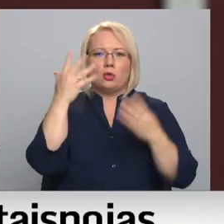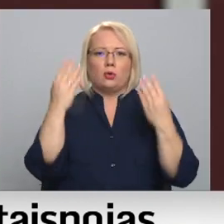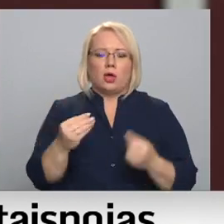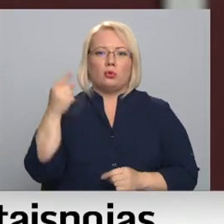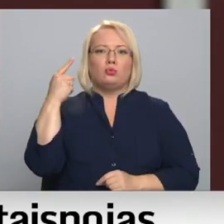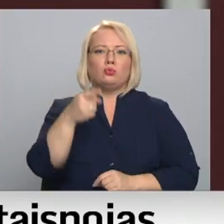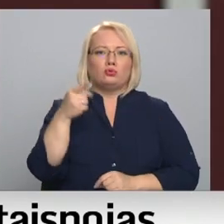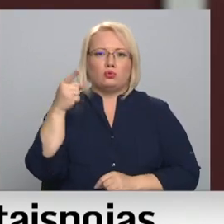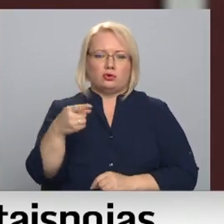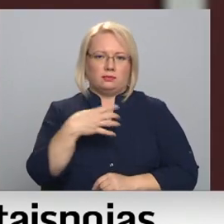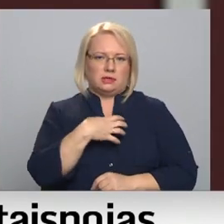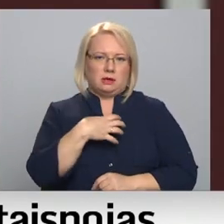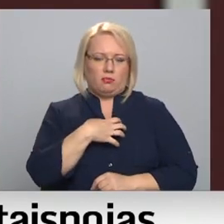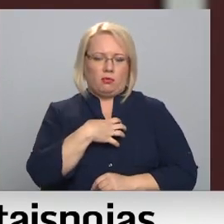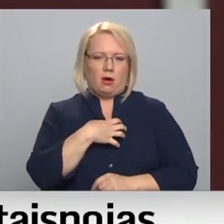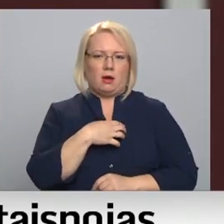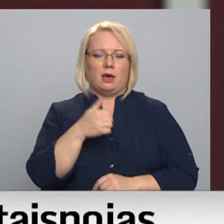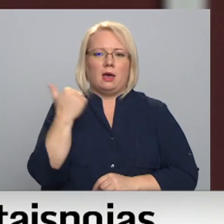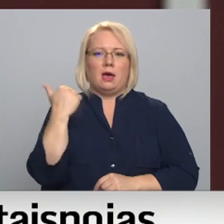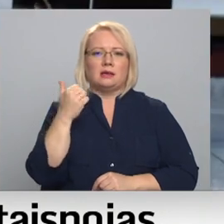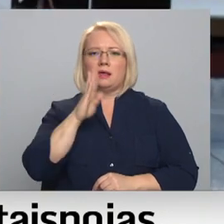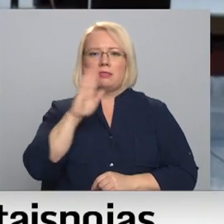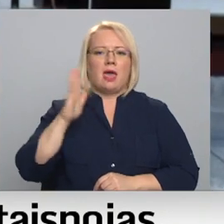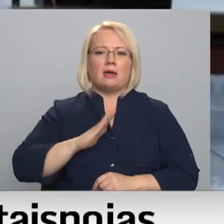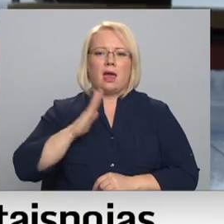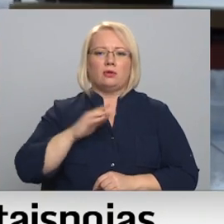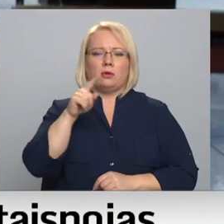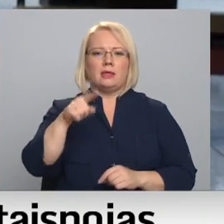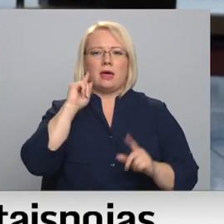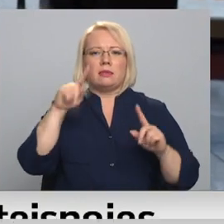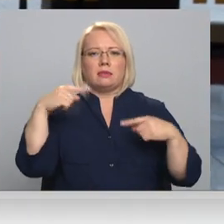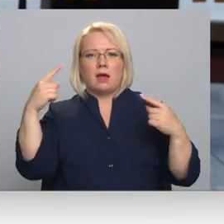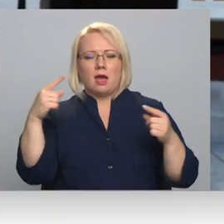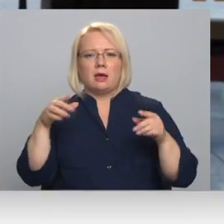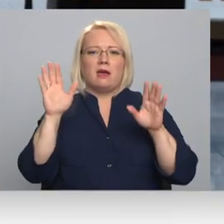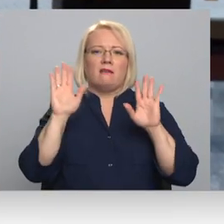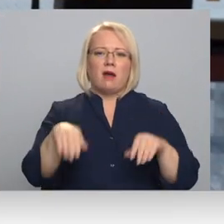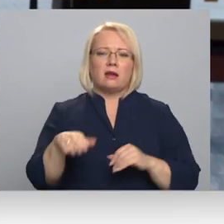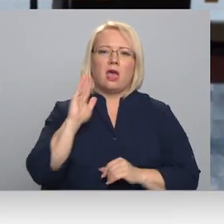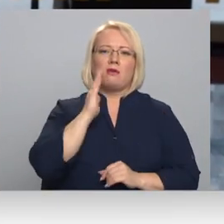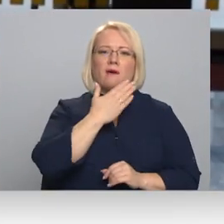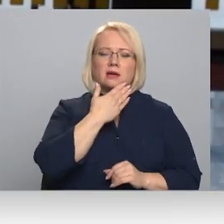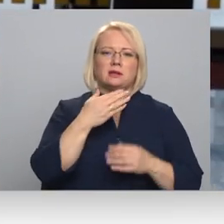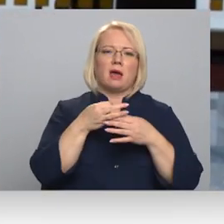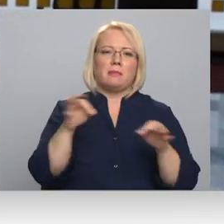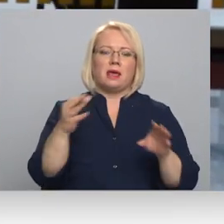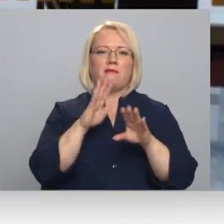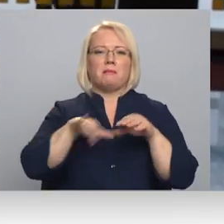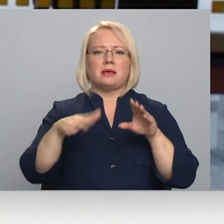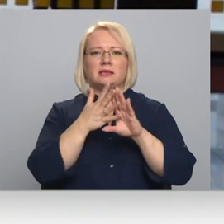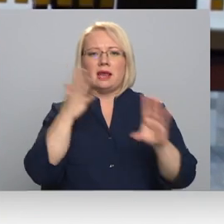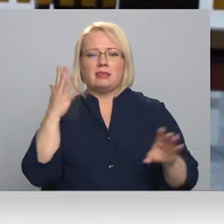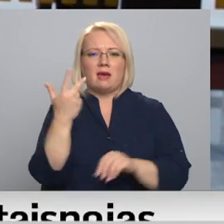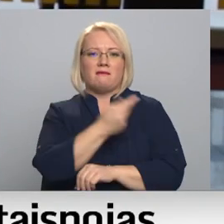slimo. Nu, es negaidīju, ka tik trauki būs. Es varēju jau vasarā bez kādām rindām vai ne, bet es